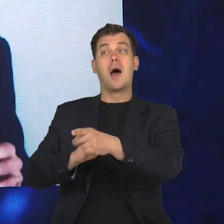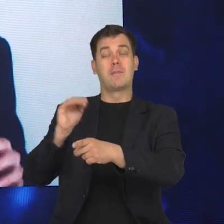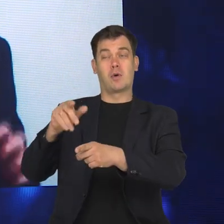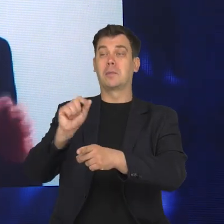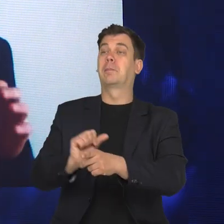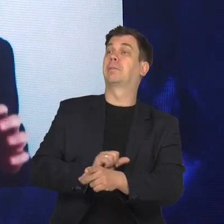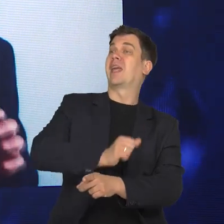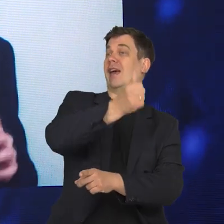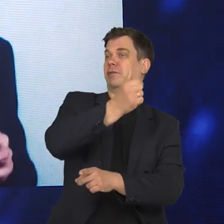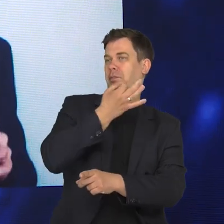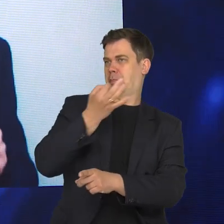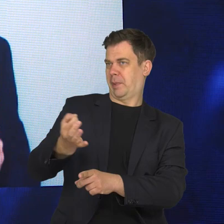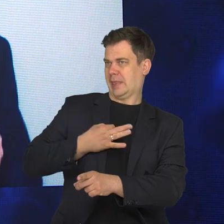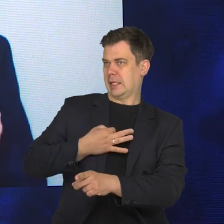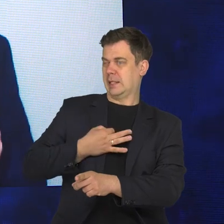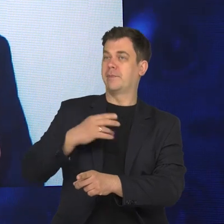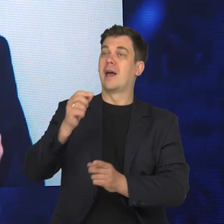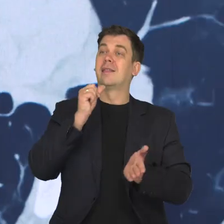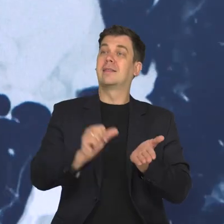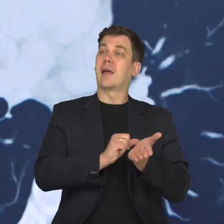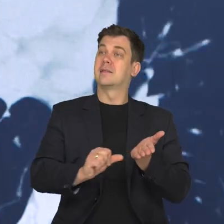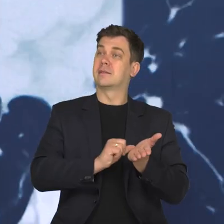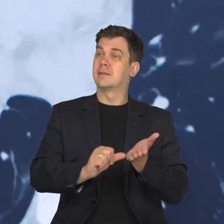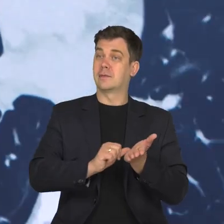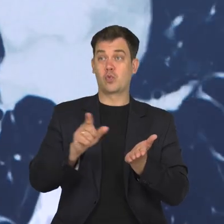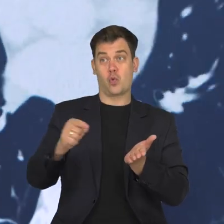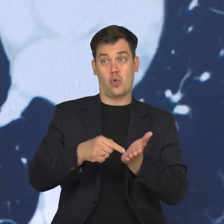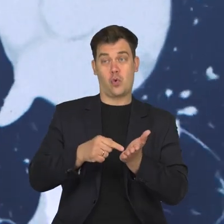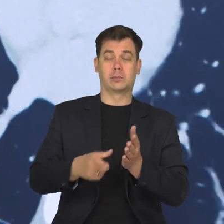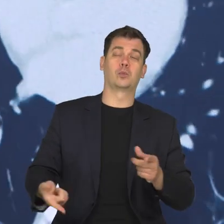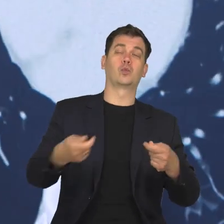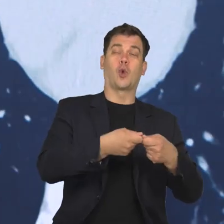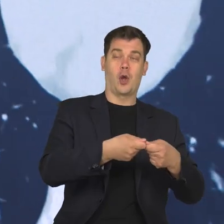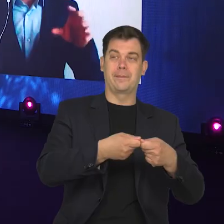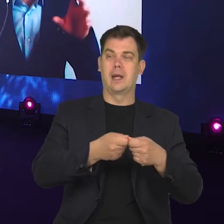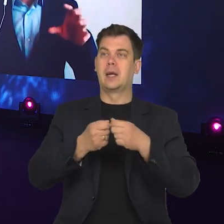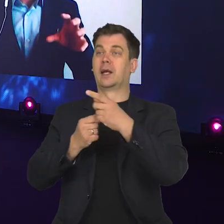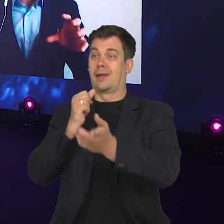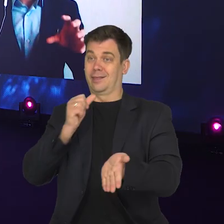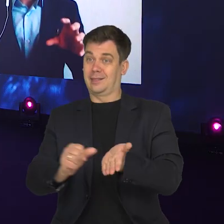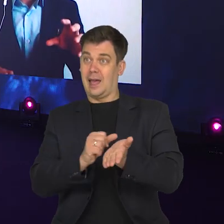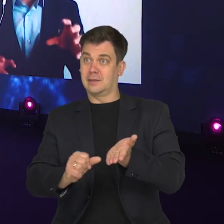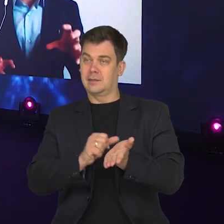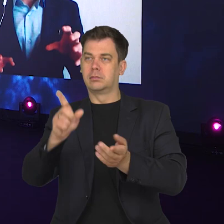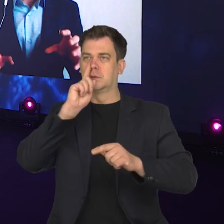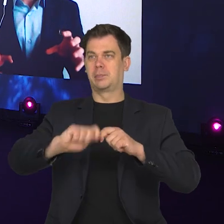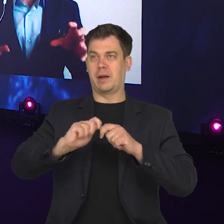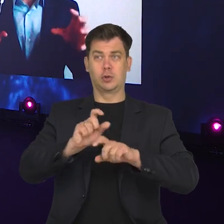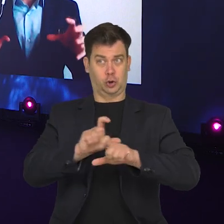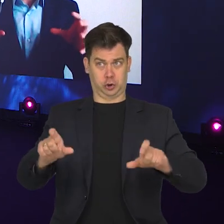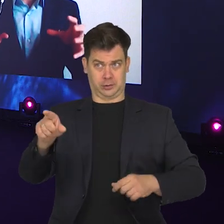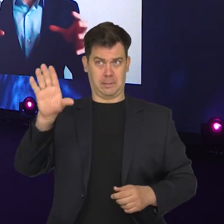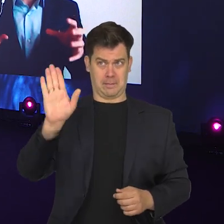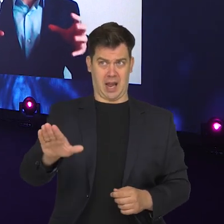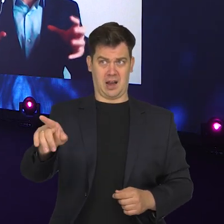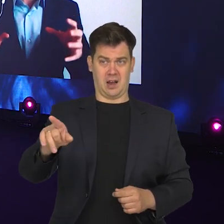możemy wrócić w ogóle do twojego pierwszego pytania odnośnie testów, które wykrywają przeciwciało. Czyli te testy, które sprawdzają,